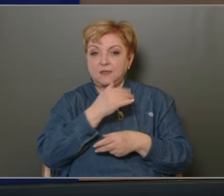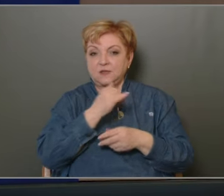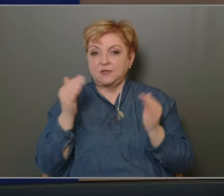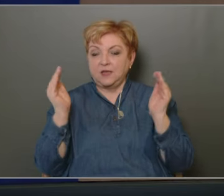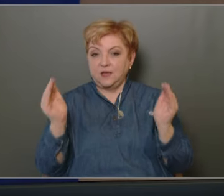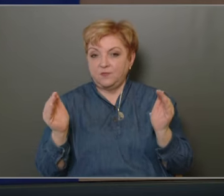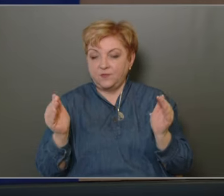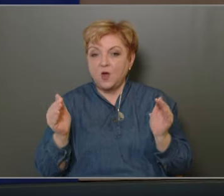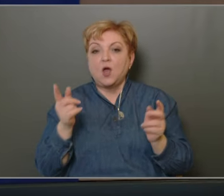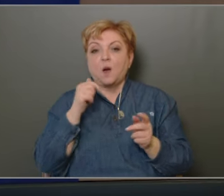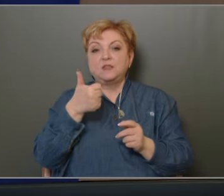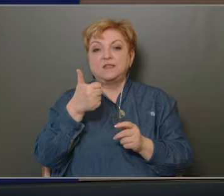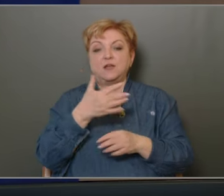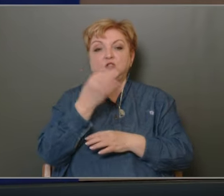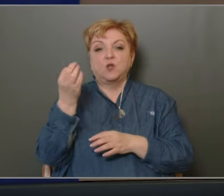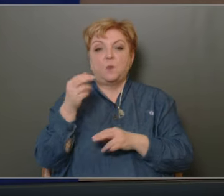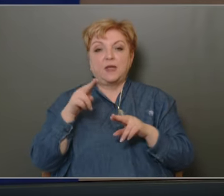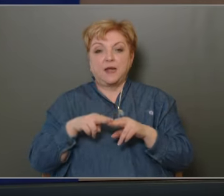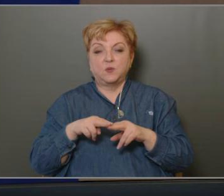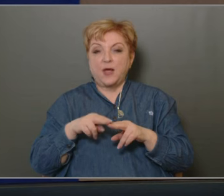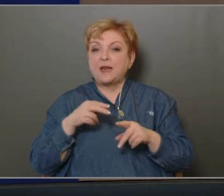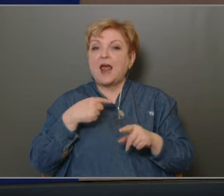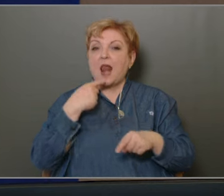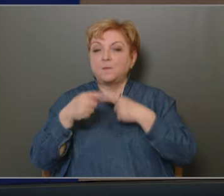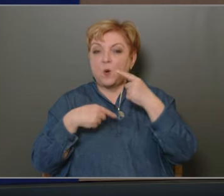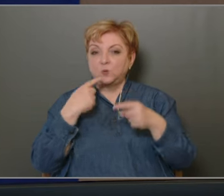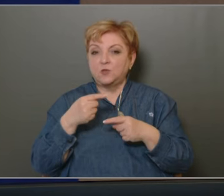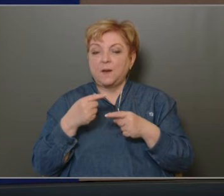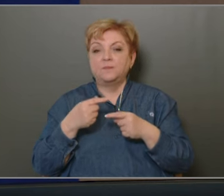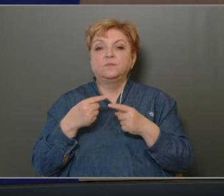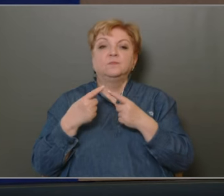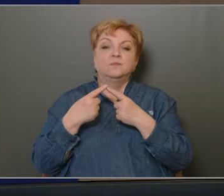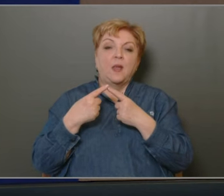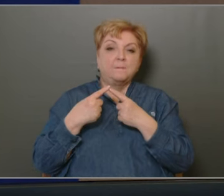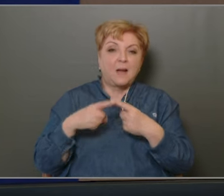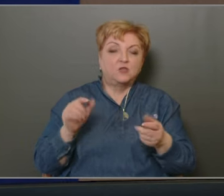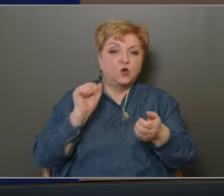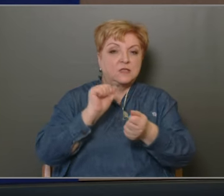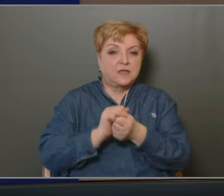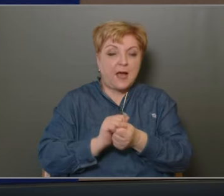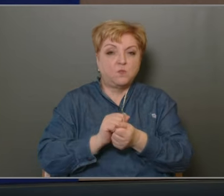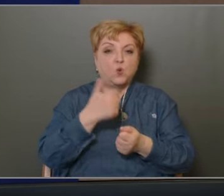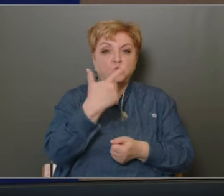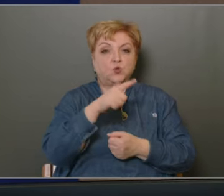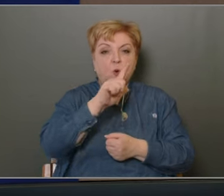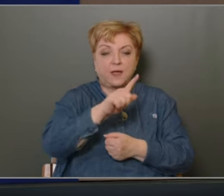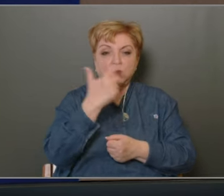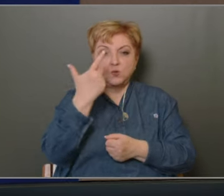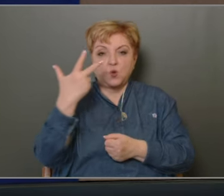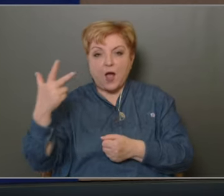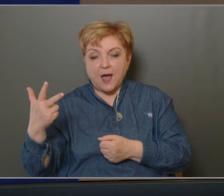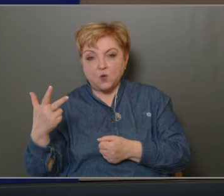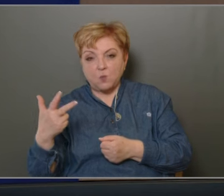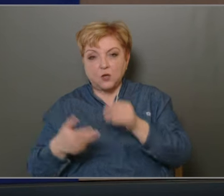az első napi rendkeretében elmondtam. Tehát ugye másak a számok 2023-22-ben, akár a